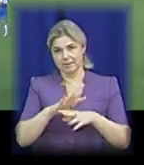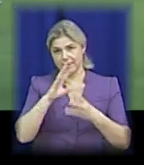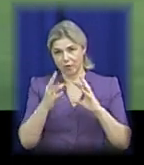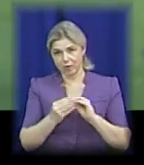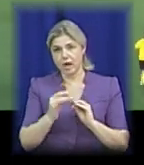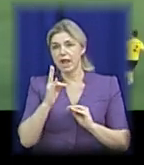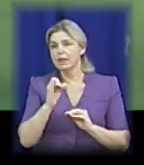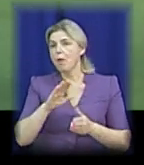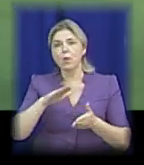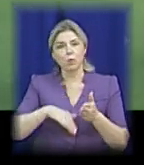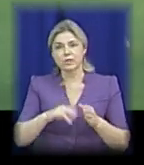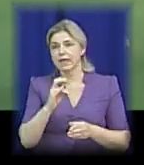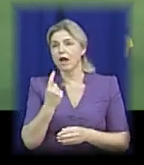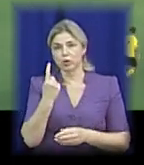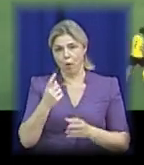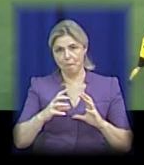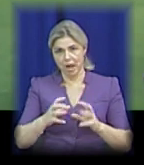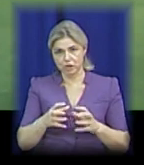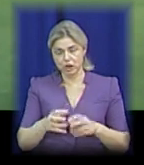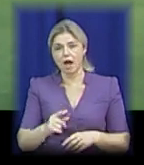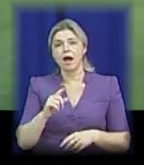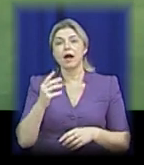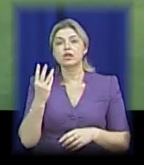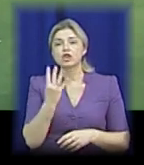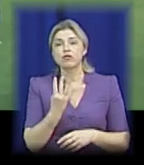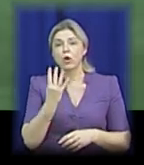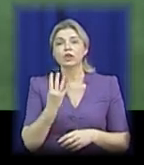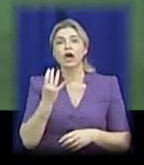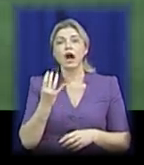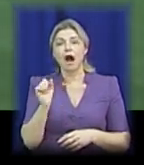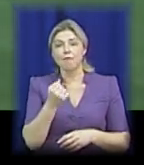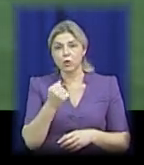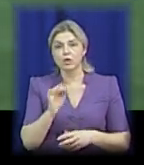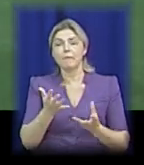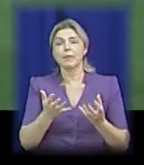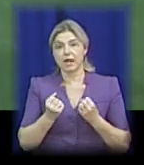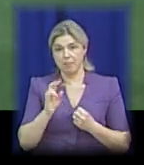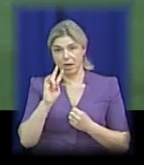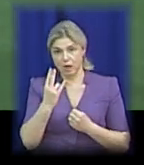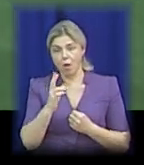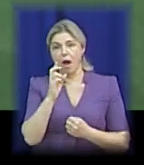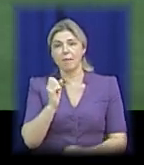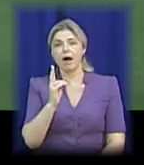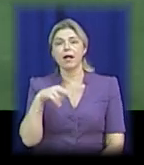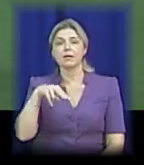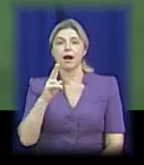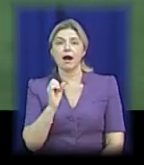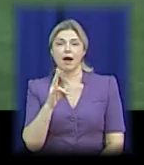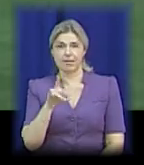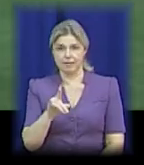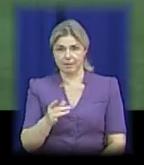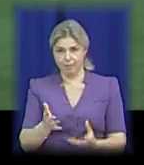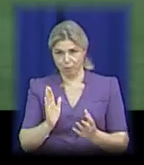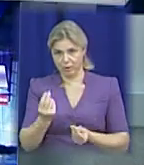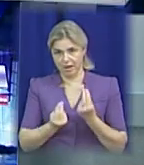пропустили жодного м'яча. У третьому турі, 4 серпня, миколаївці вдома прийматимуть Балкани. Володимир Степанов, телевізійні новини